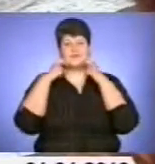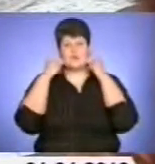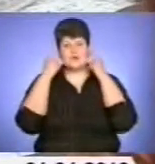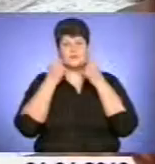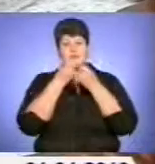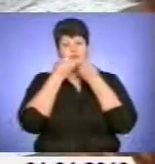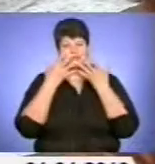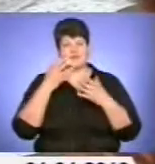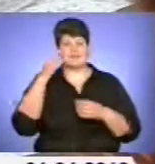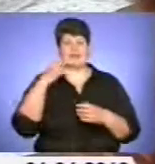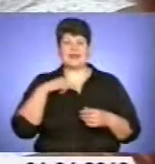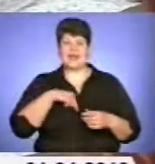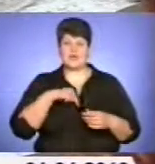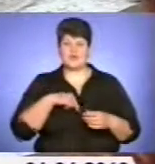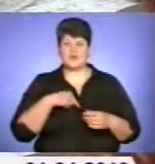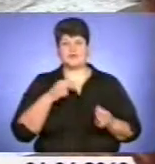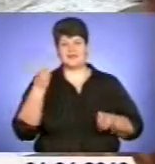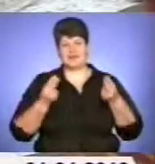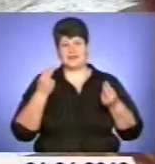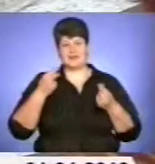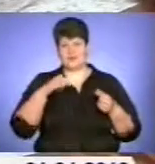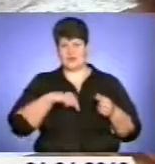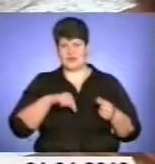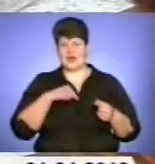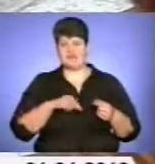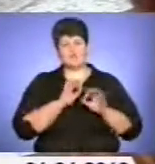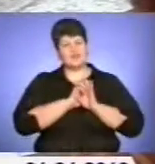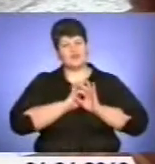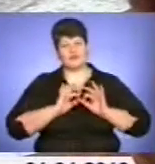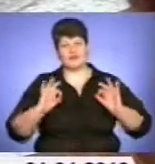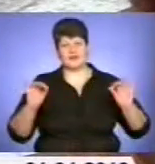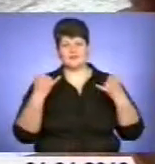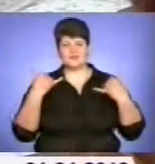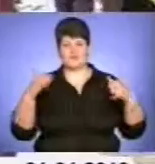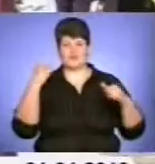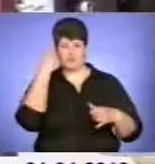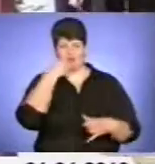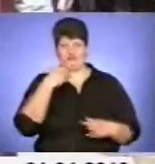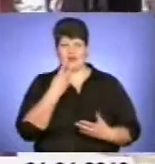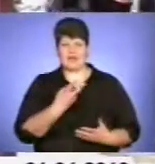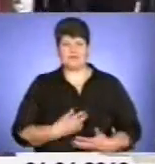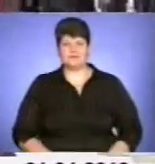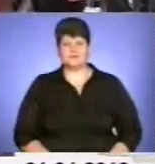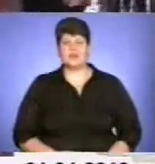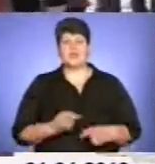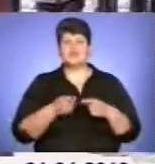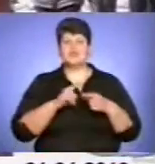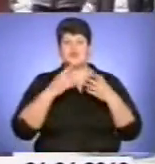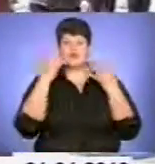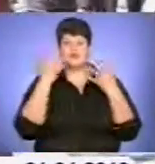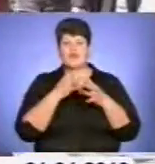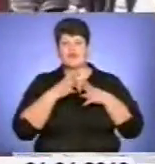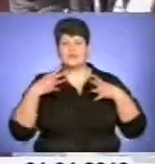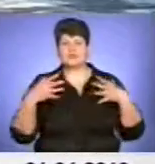позитивних емоціях, грайливому настрої, ну і прекрасному, чарівному вигляді. Сьогодні у більшості людей